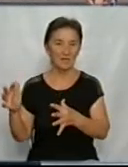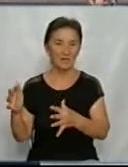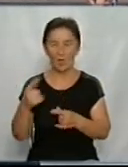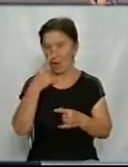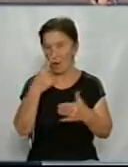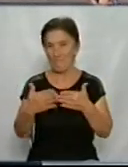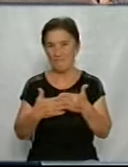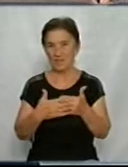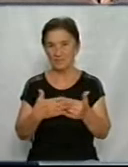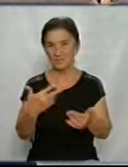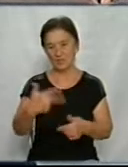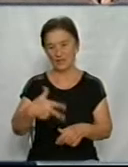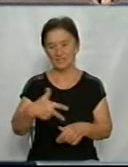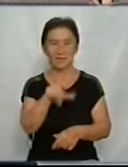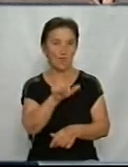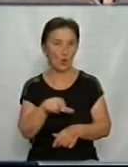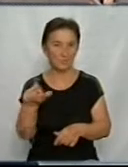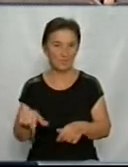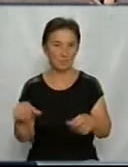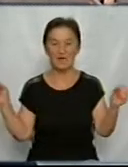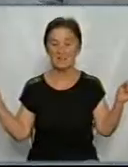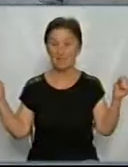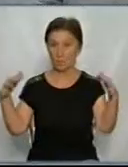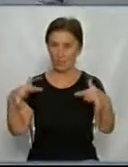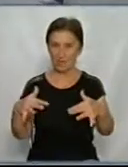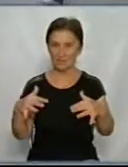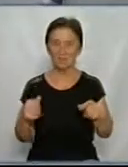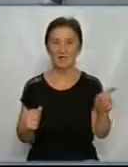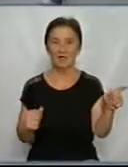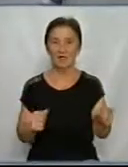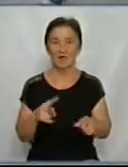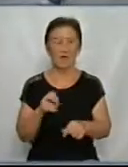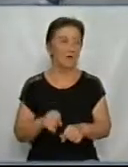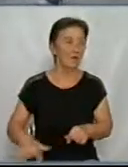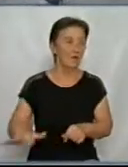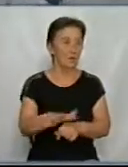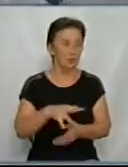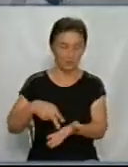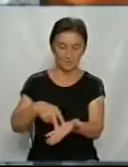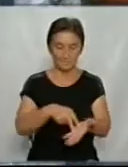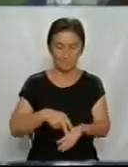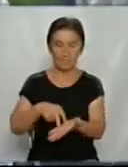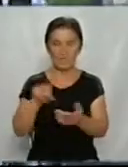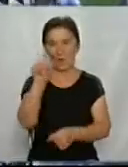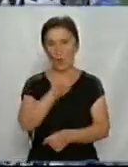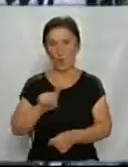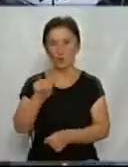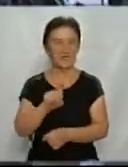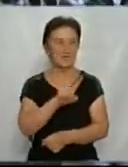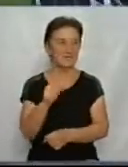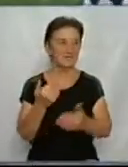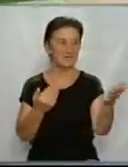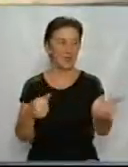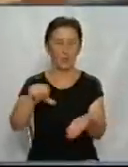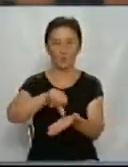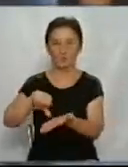Близько 30 осіб зібрались на цій акції. На площі учасники протесту простояли годину. За словами учасниці акції Лариси